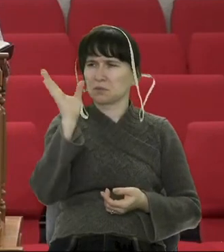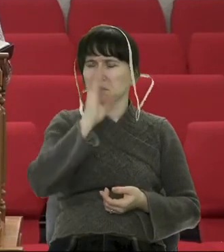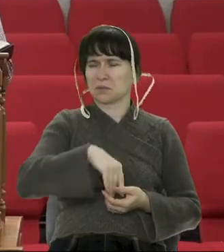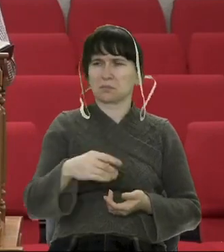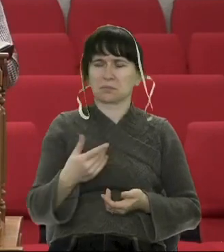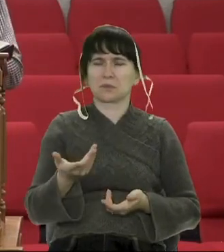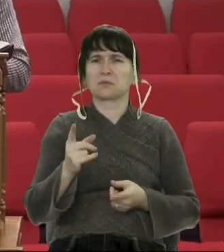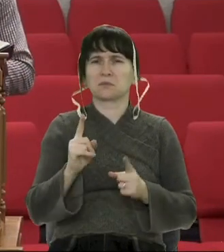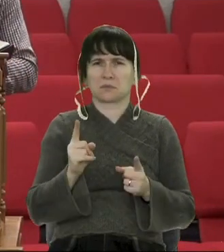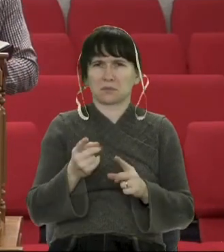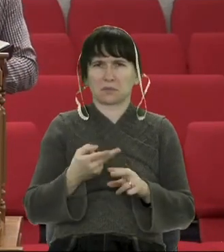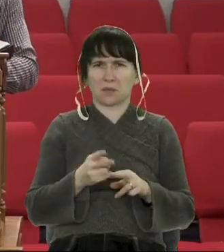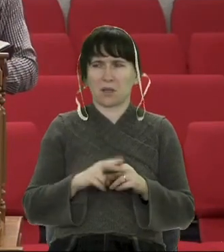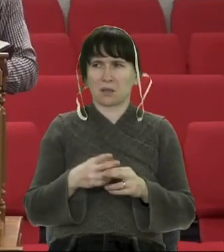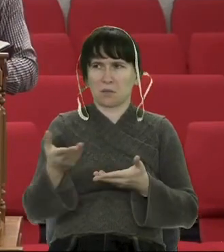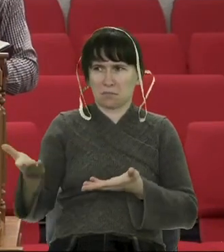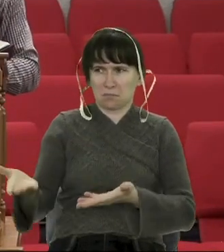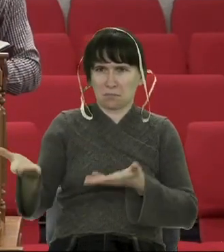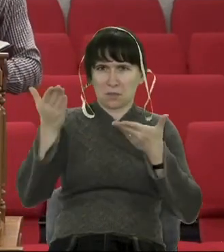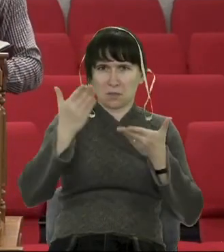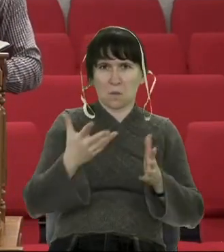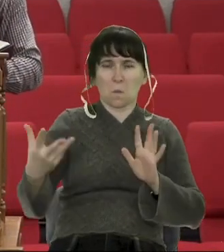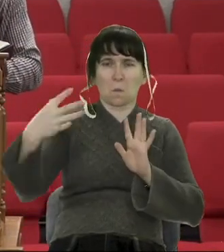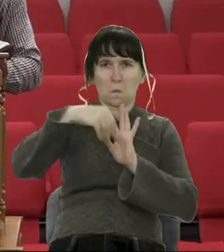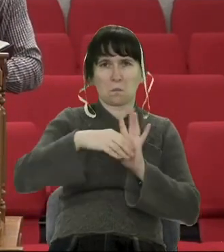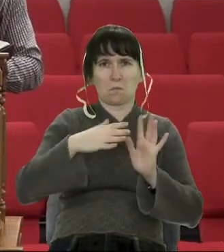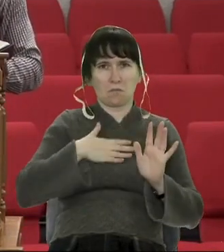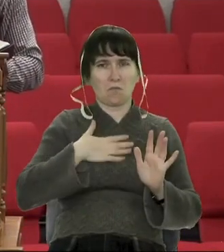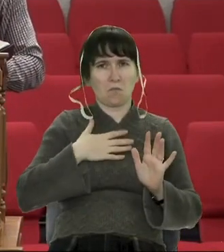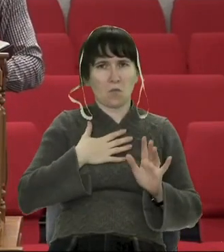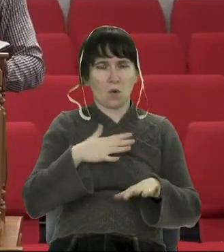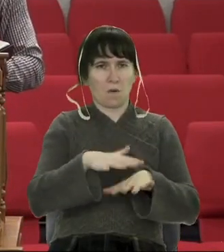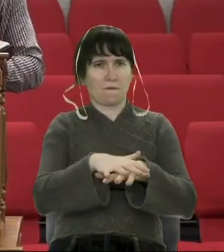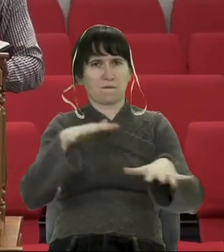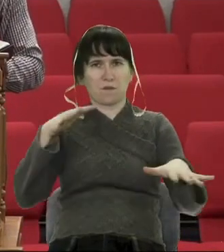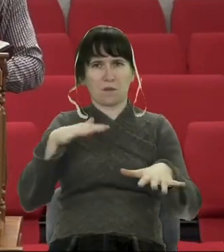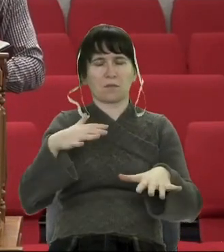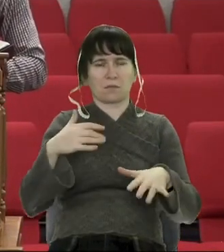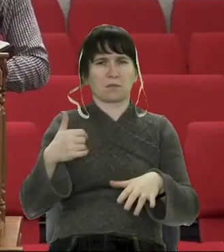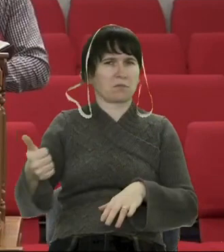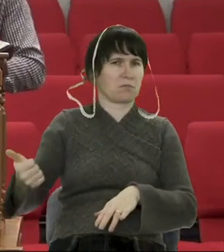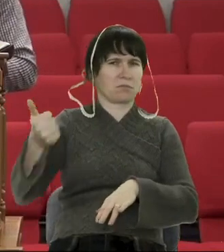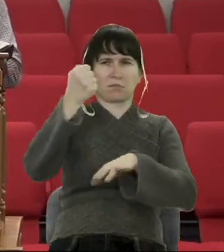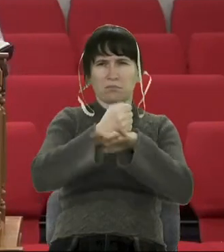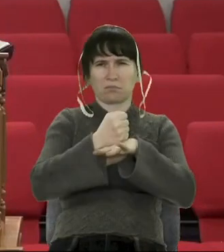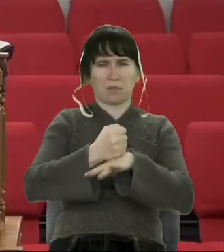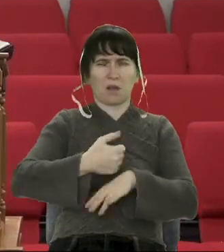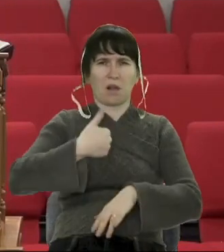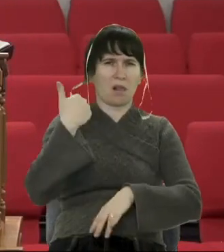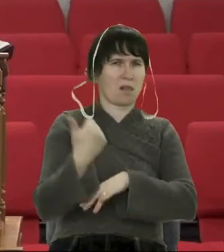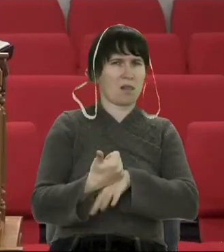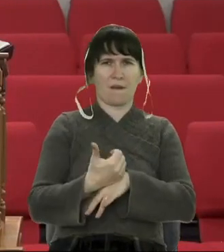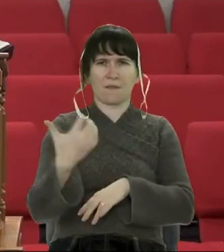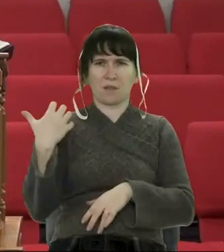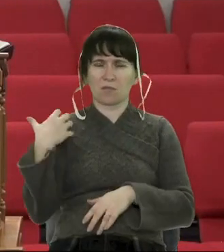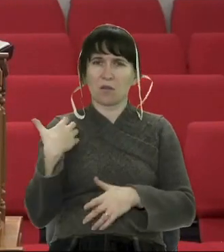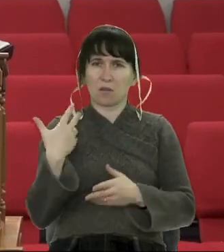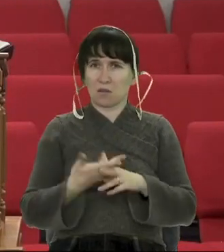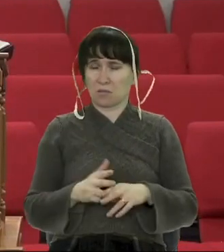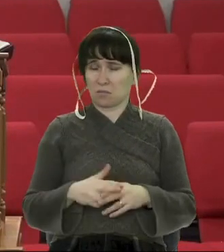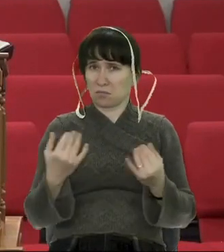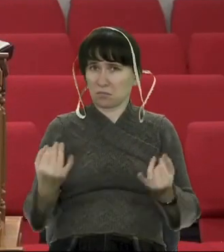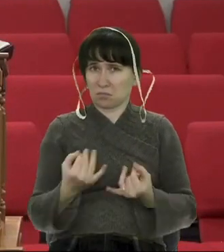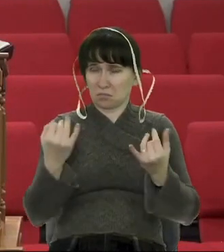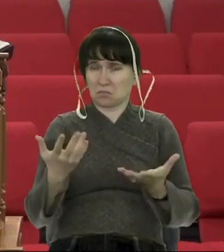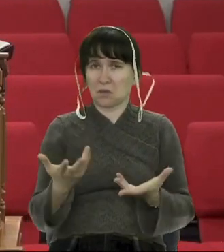помилувати, але щоб запропонувати стати генералом, то це вже питання. І якщо ти цар і довірив